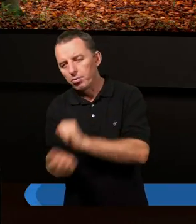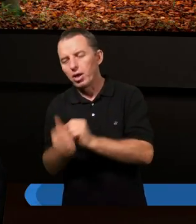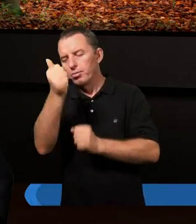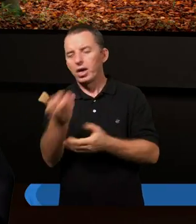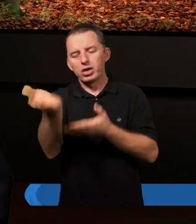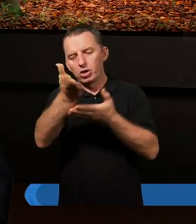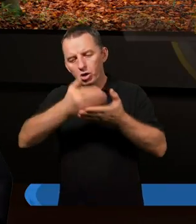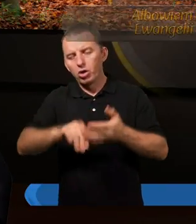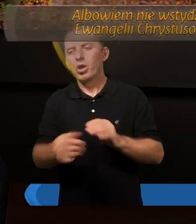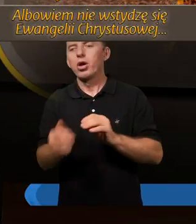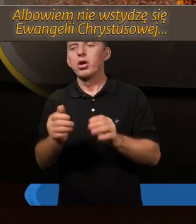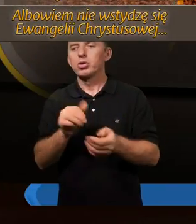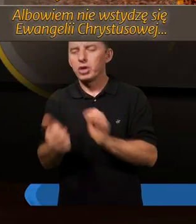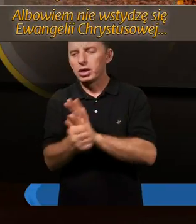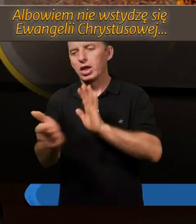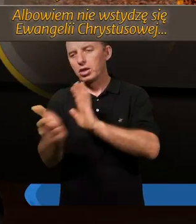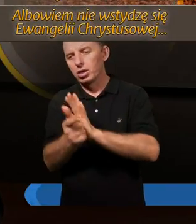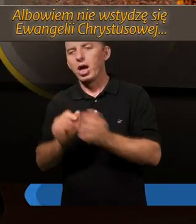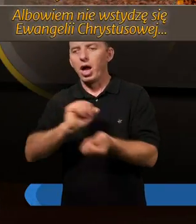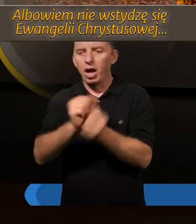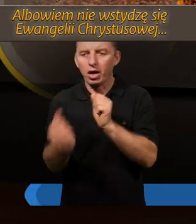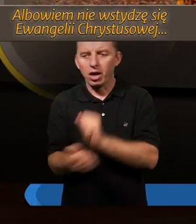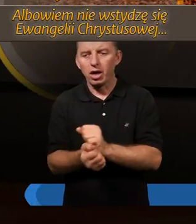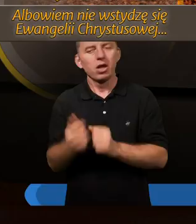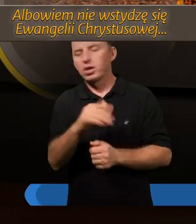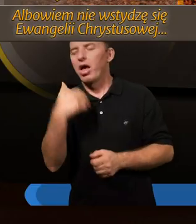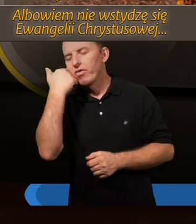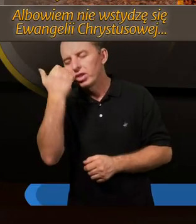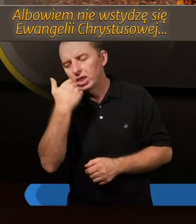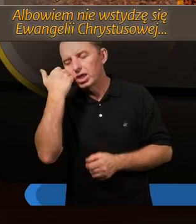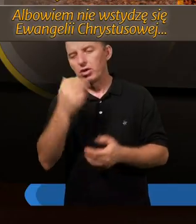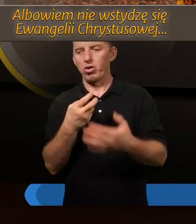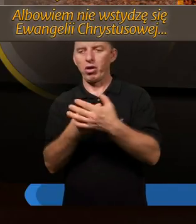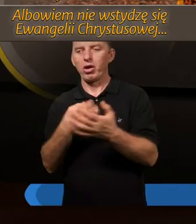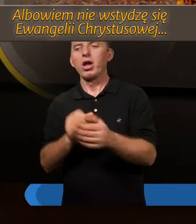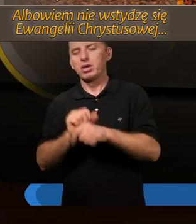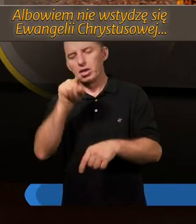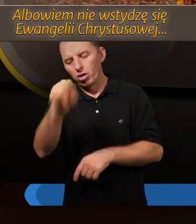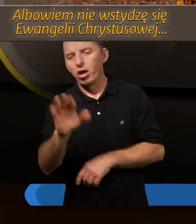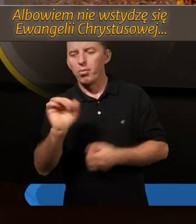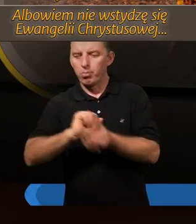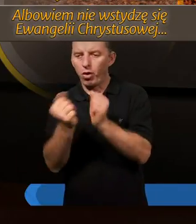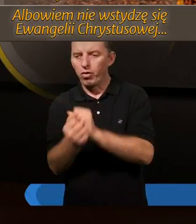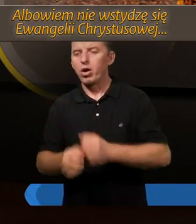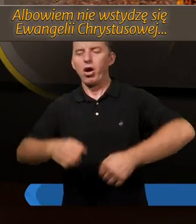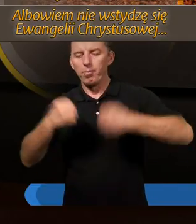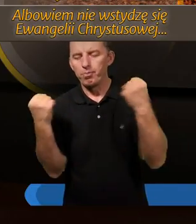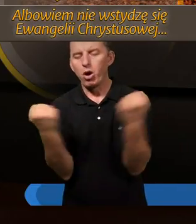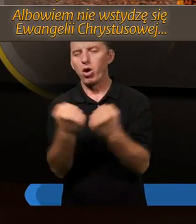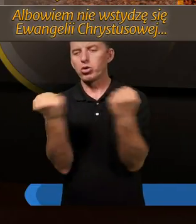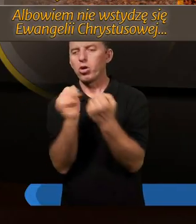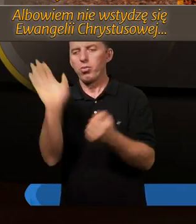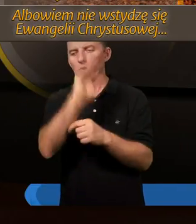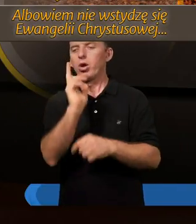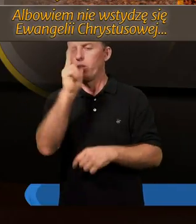rozdział, szesnasty, siedemnasty, wiesz, albowiem nie wstydzę się Ewangelii, jest ona bowiem mocą